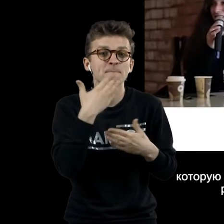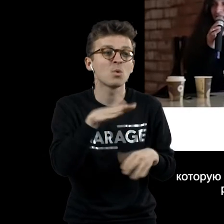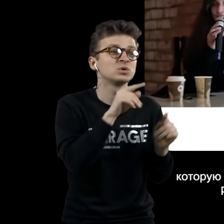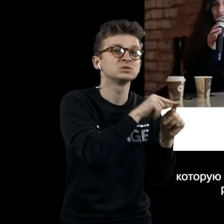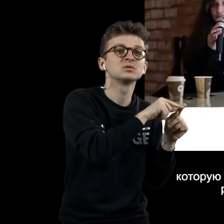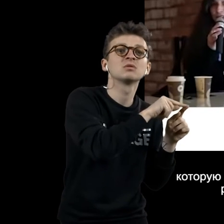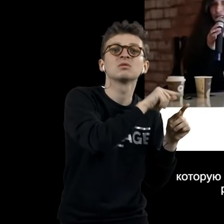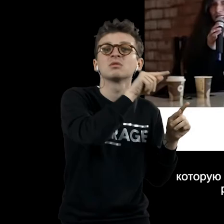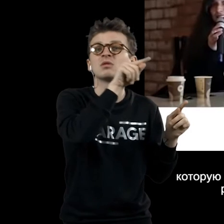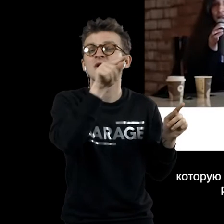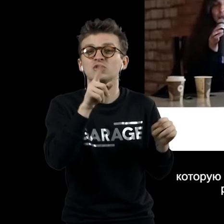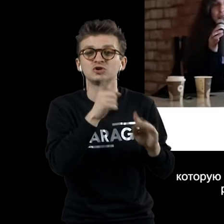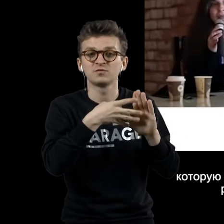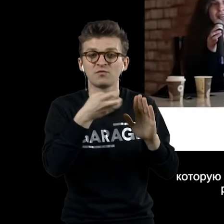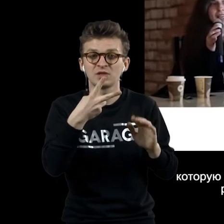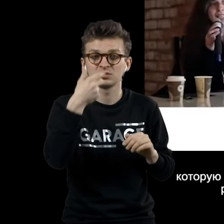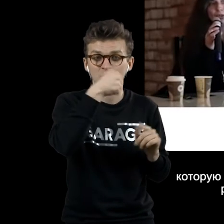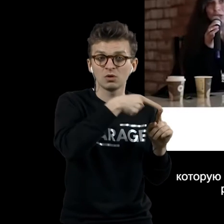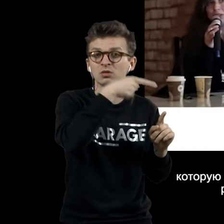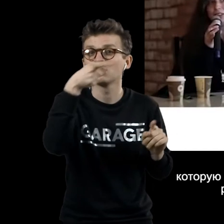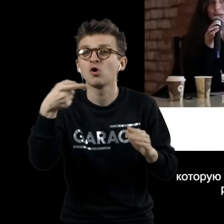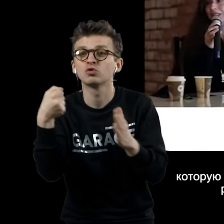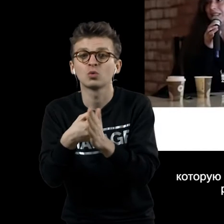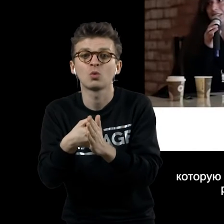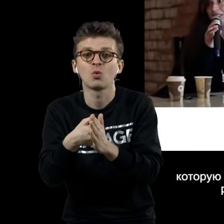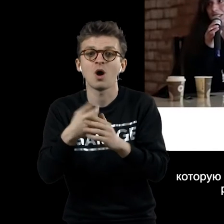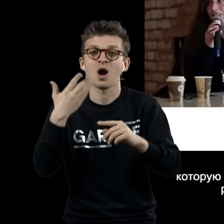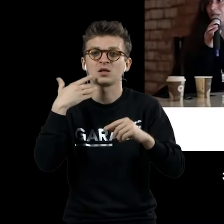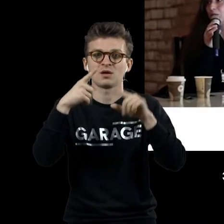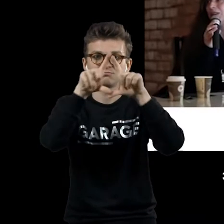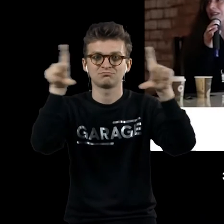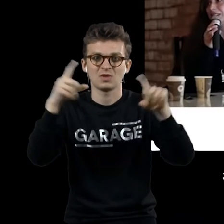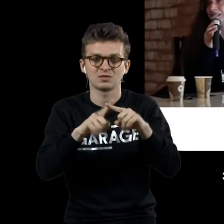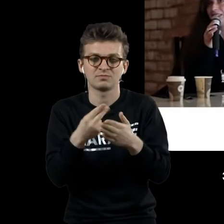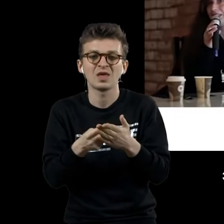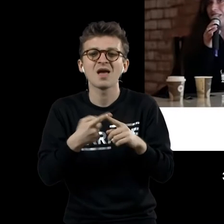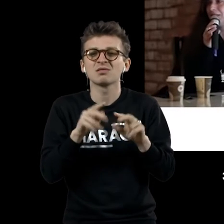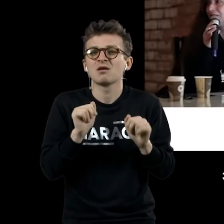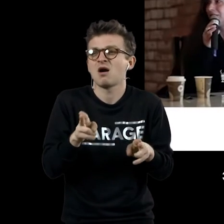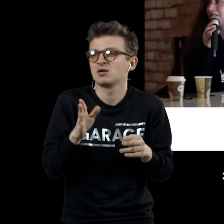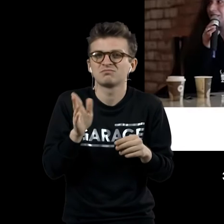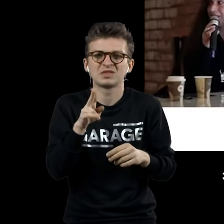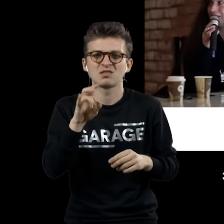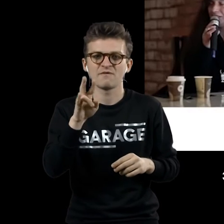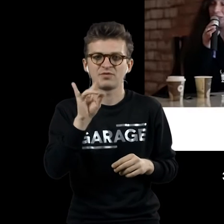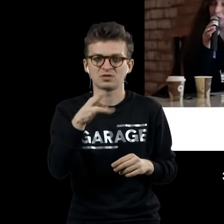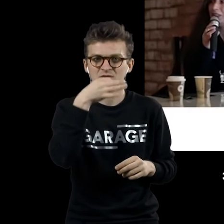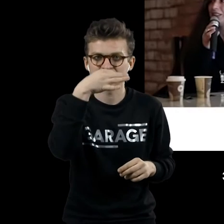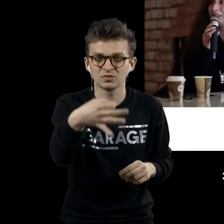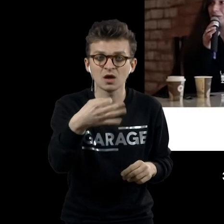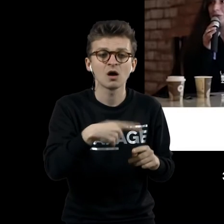живописной в 1912 году и до момента написания этой картины. Это документация, это некий дневник тех